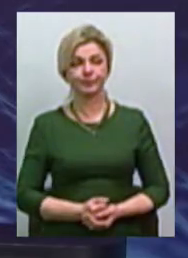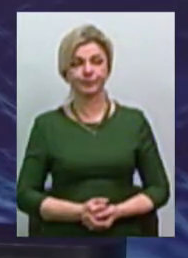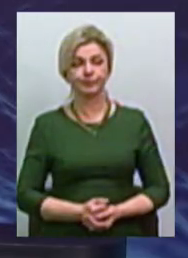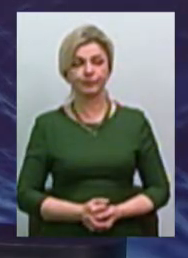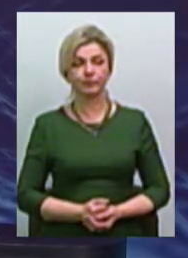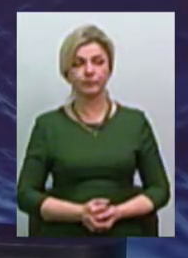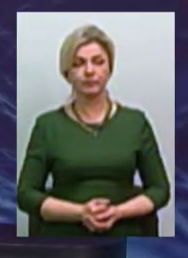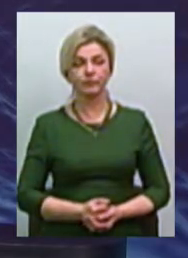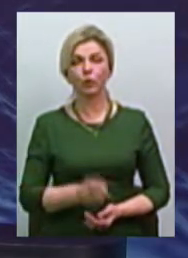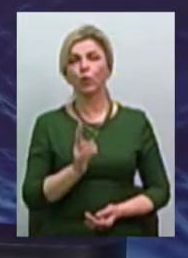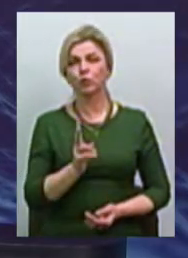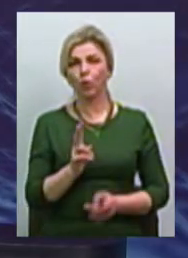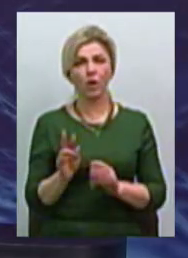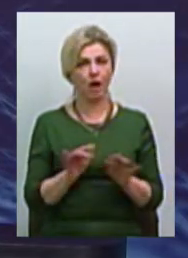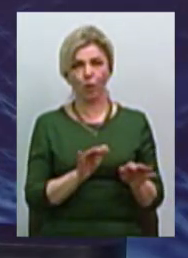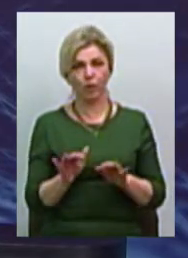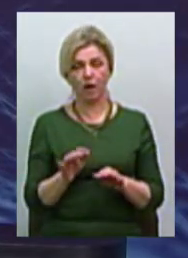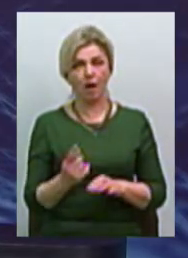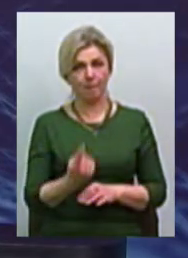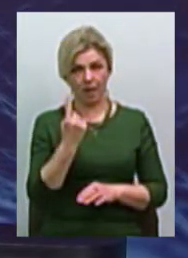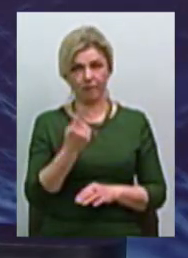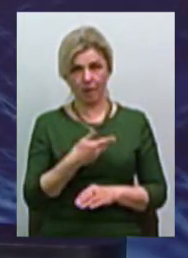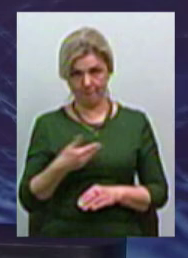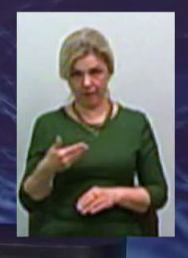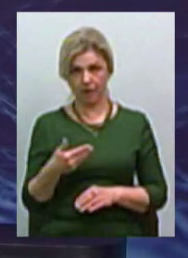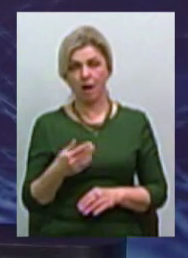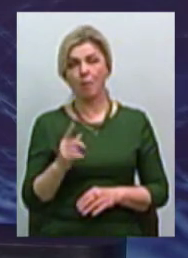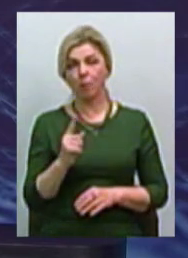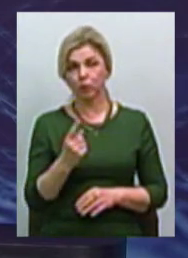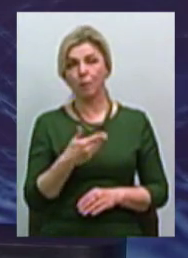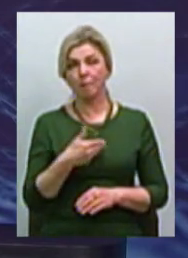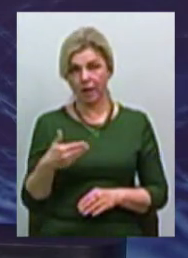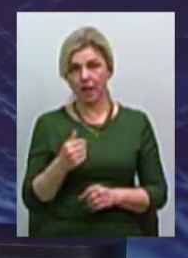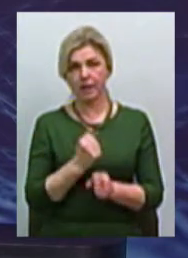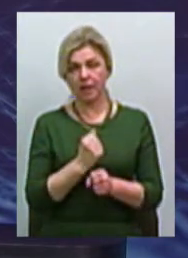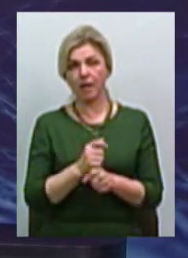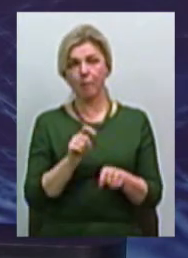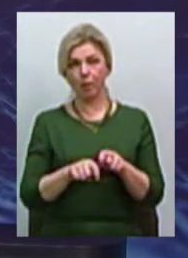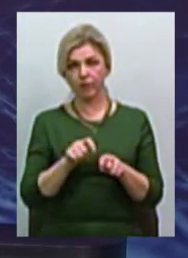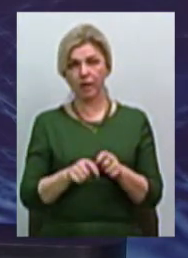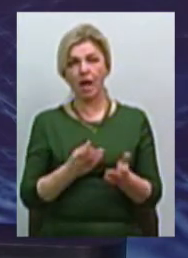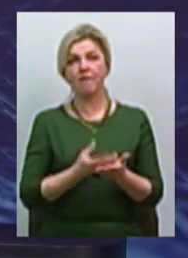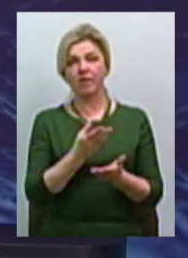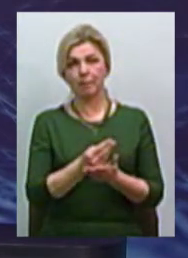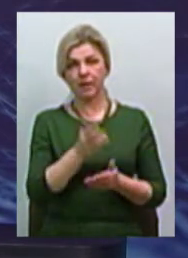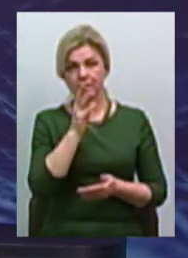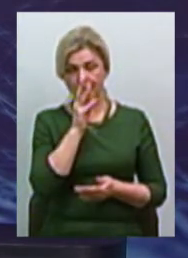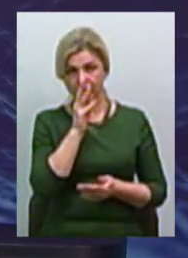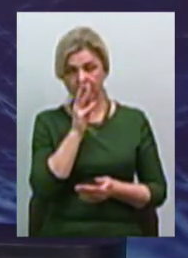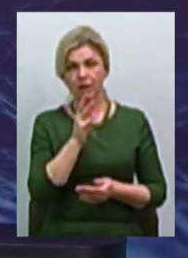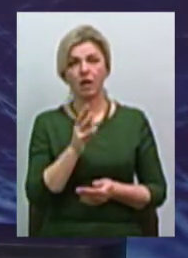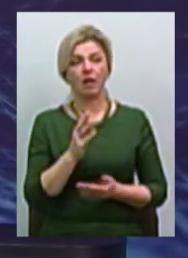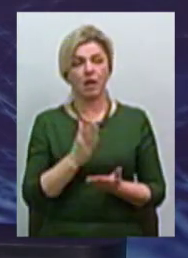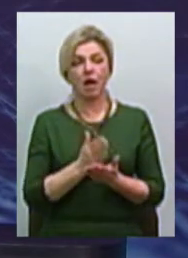Хто власне на це реагує, хто має реагувати? Перше реагуємо, звісно, ми, тому що саме ми проводимо моніторинг з виплати заробітної оплати, який є,